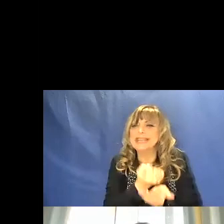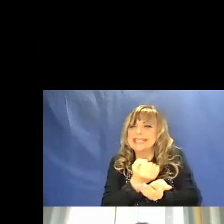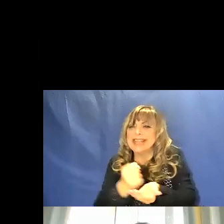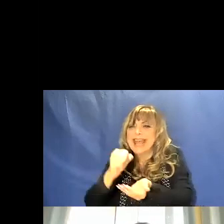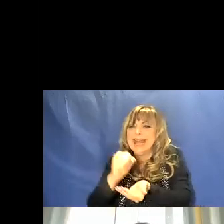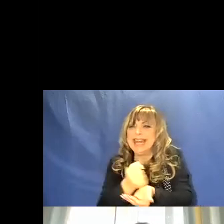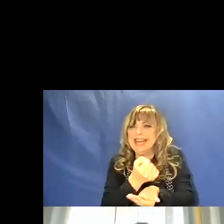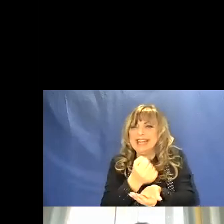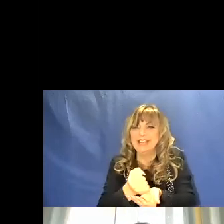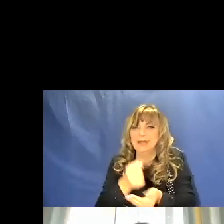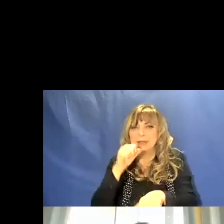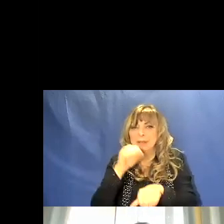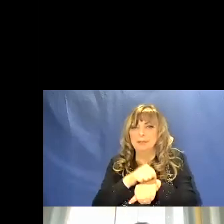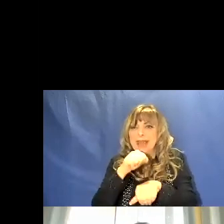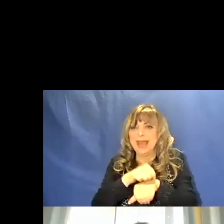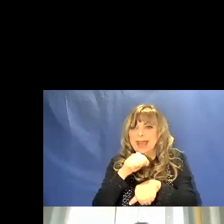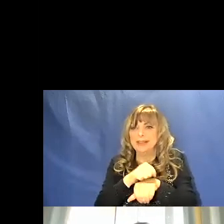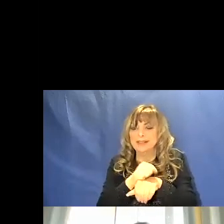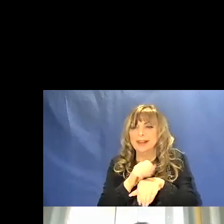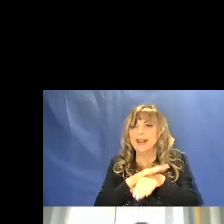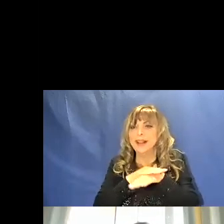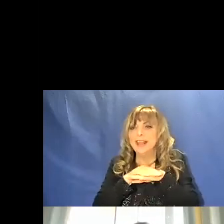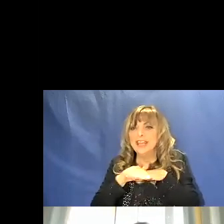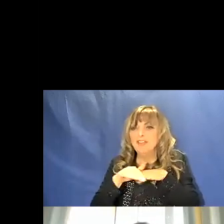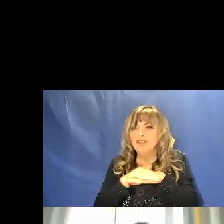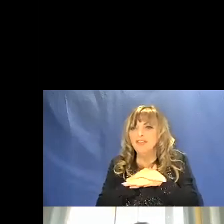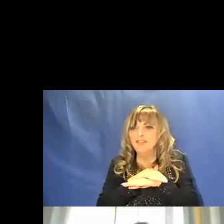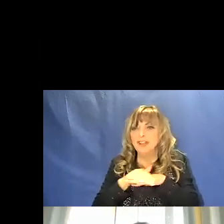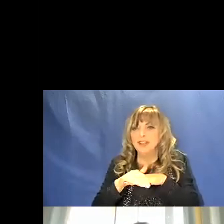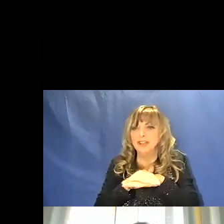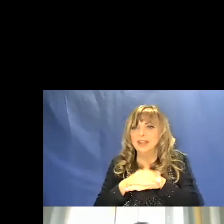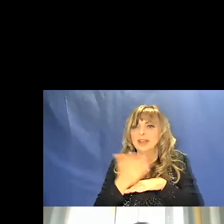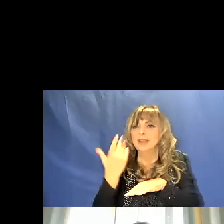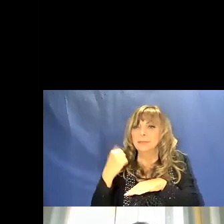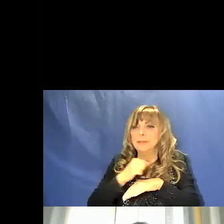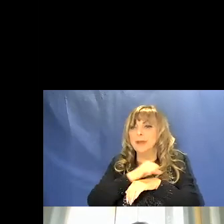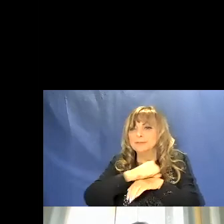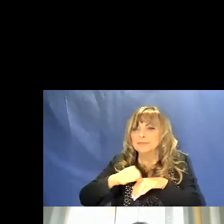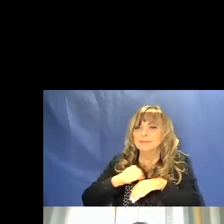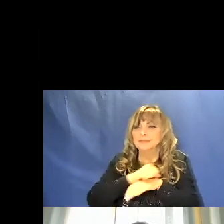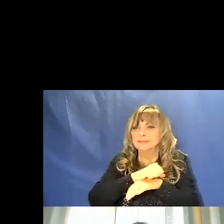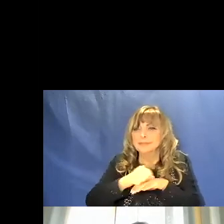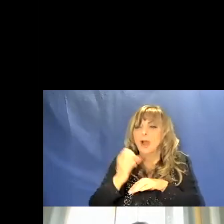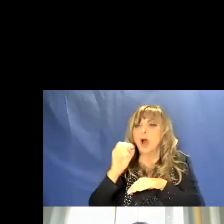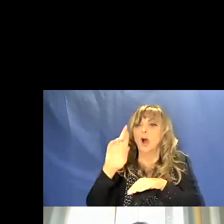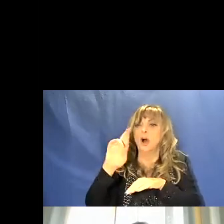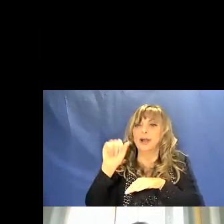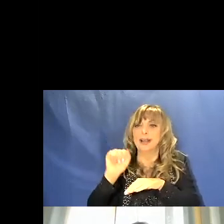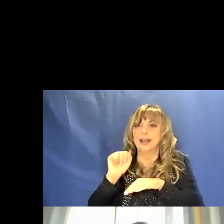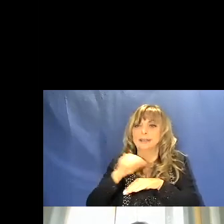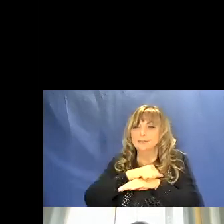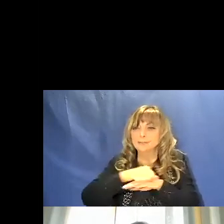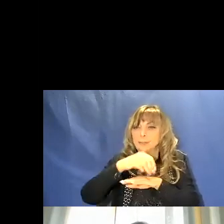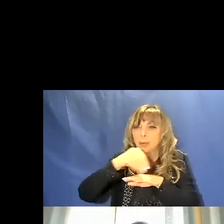pietre diciamo lisce sulle quali macinare l'ocra sono state